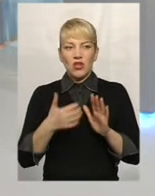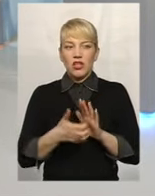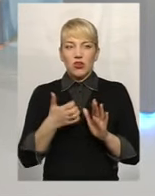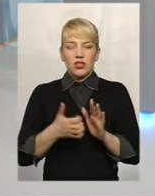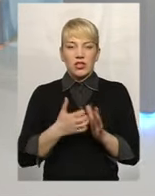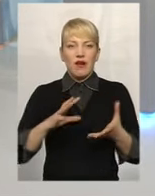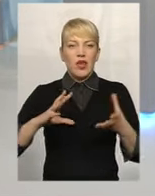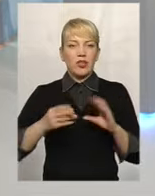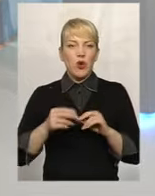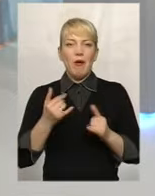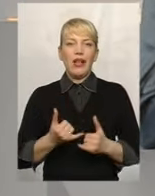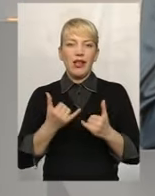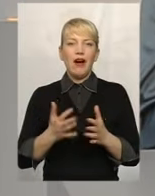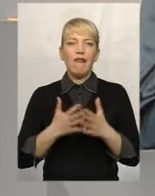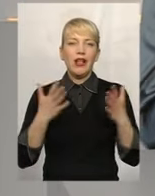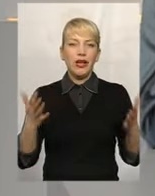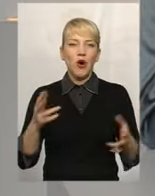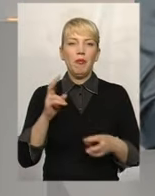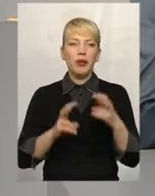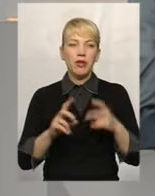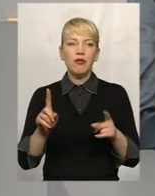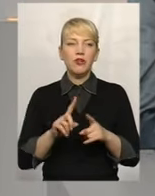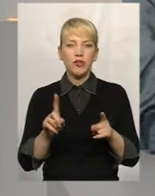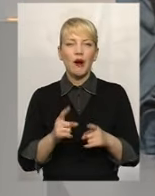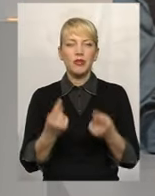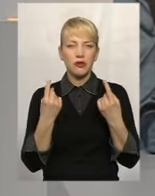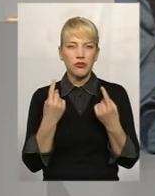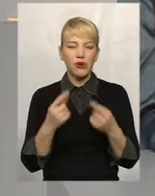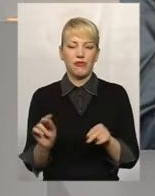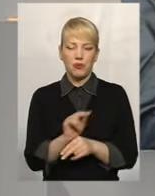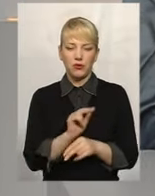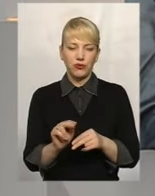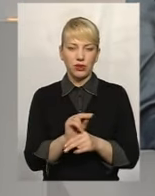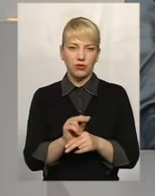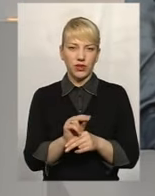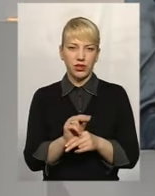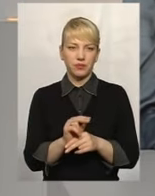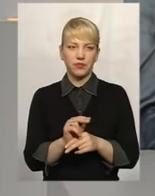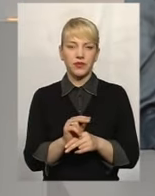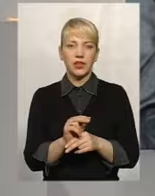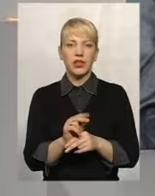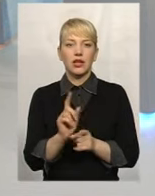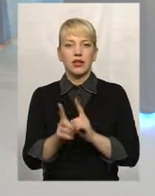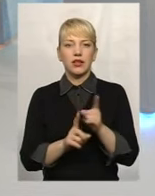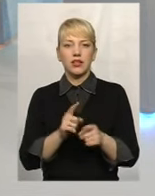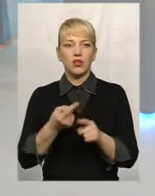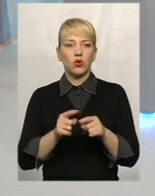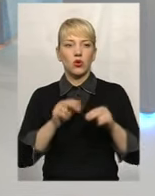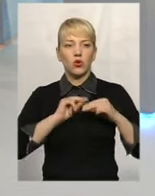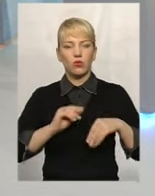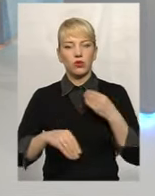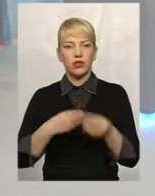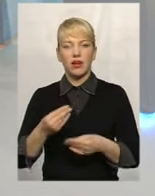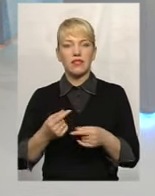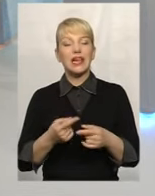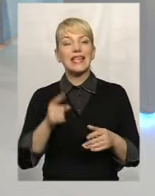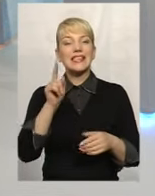великого підприємства, для того, аби вона суттєво перевиховувала того роботодавця. Так, і саме